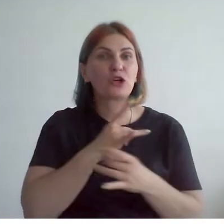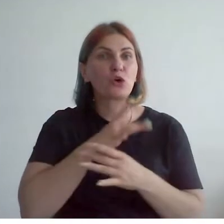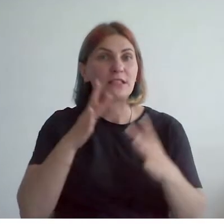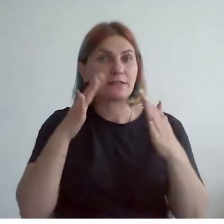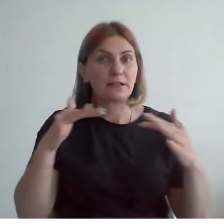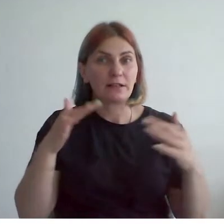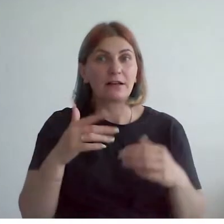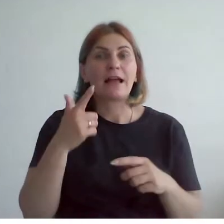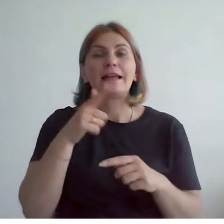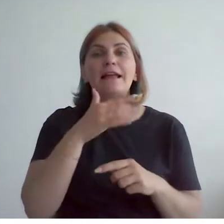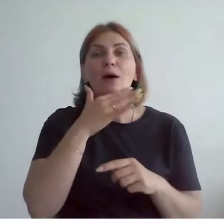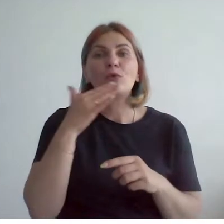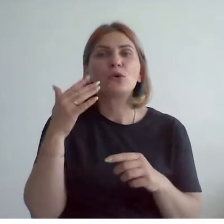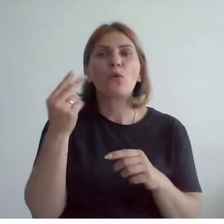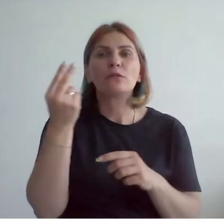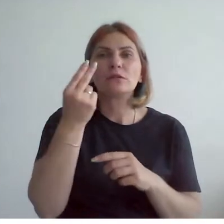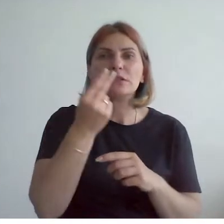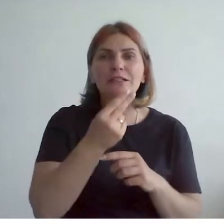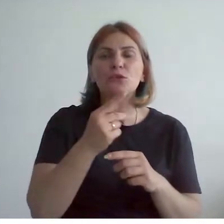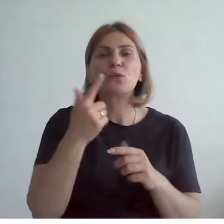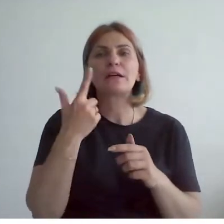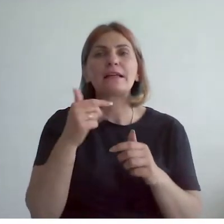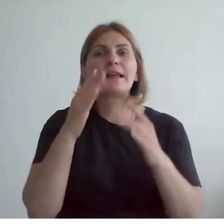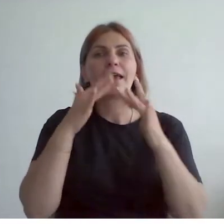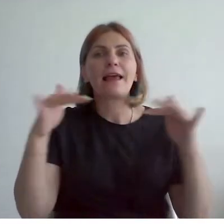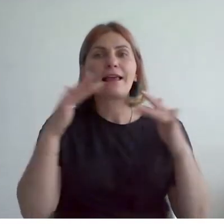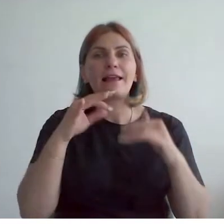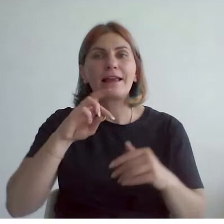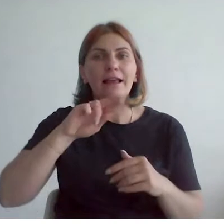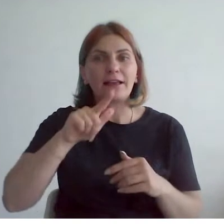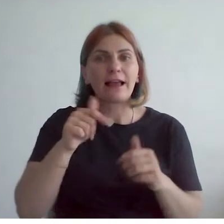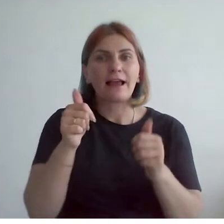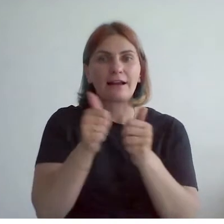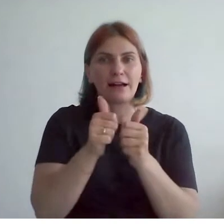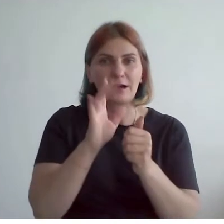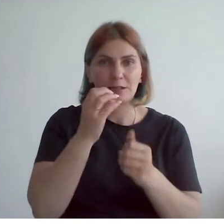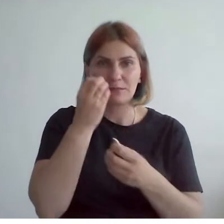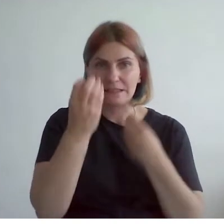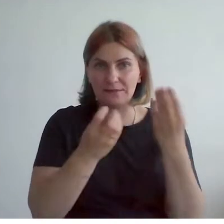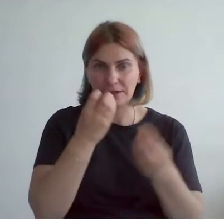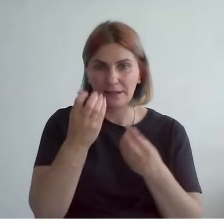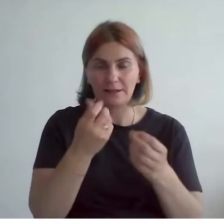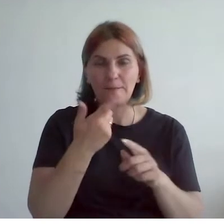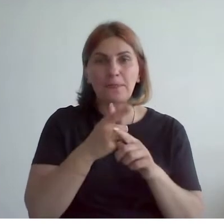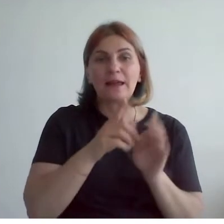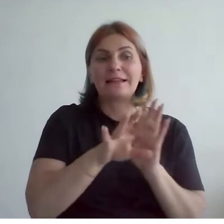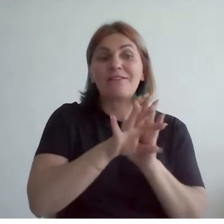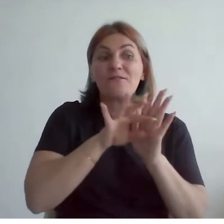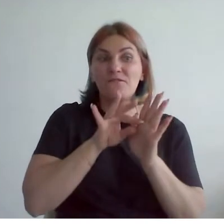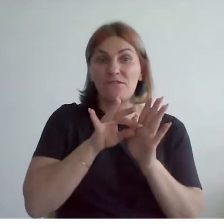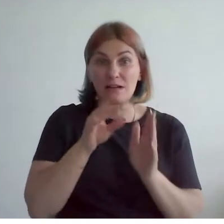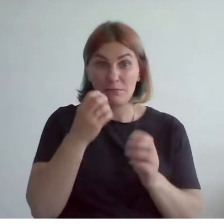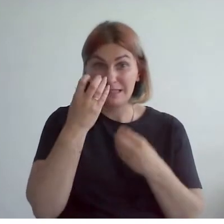где ель соседствует с гиацинтами. Не случайный тоже это выбор цветка, потому что в